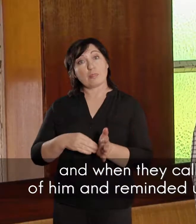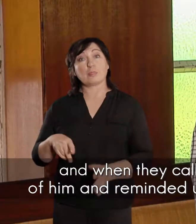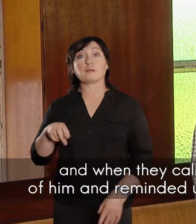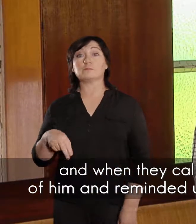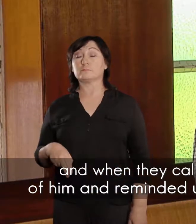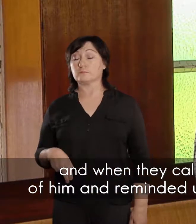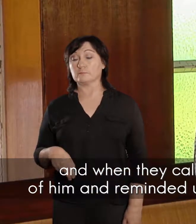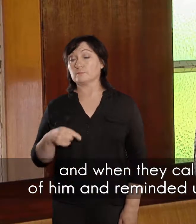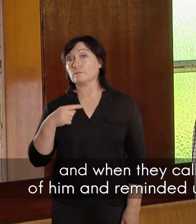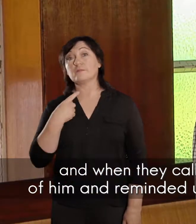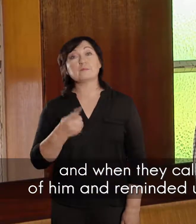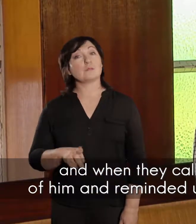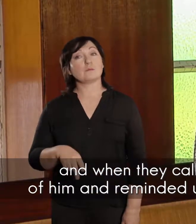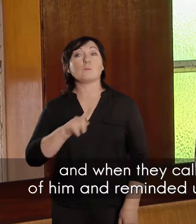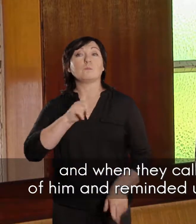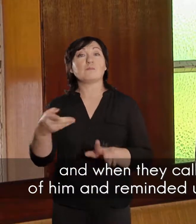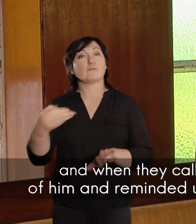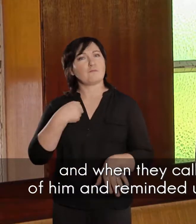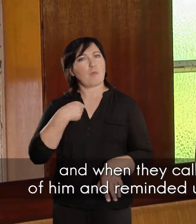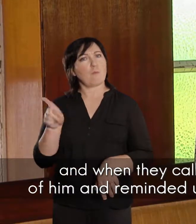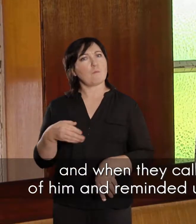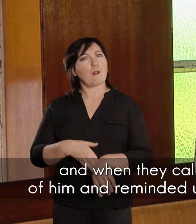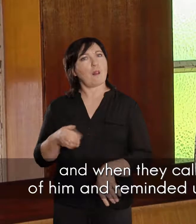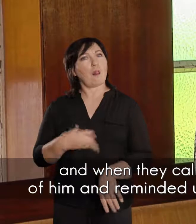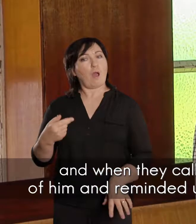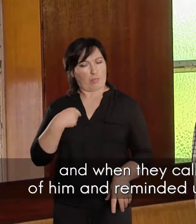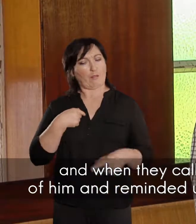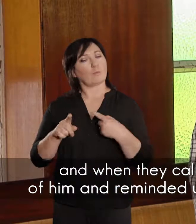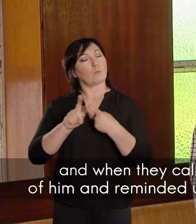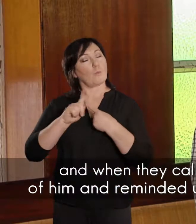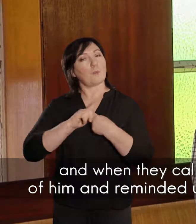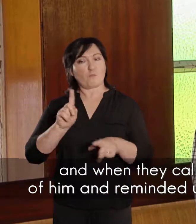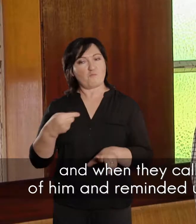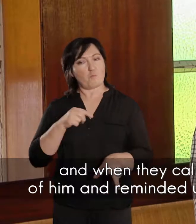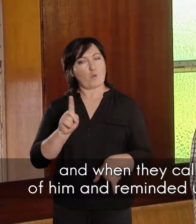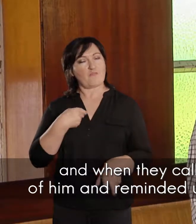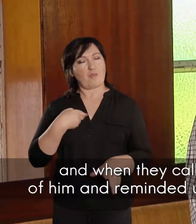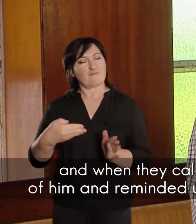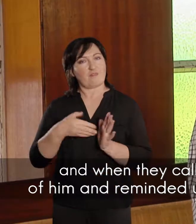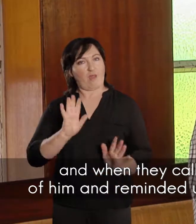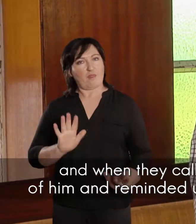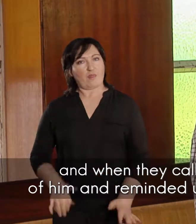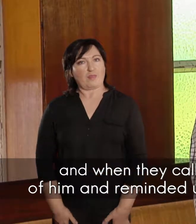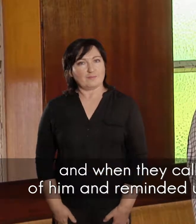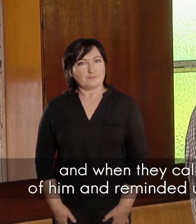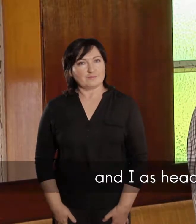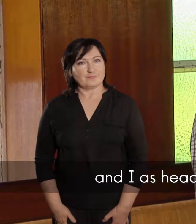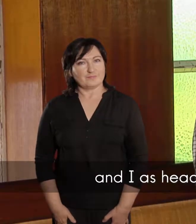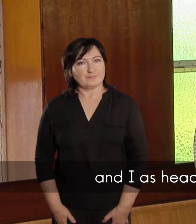1,8 meter pen rechtop, en hy wil vir ons nou kerkordelik sê, maar hy is die leraar van hierdie gemeente.